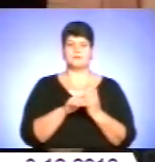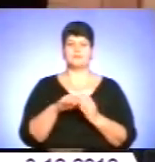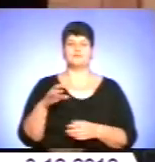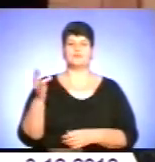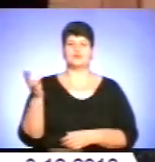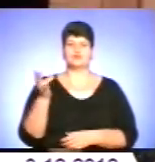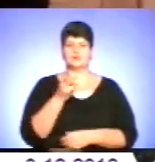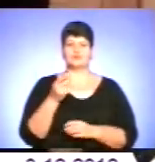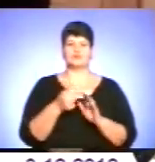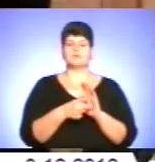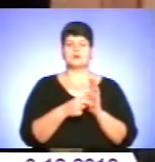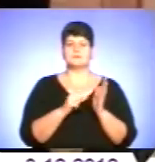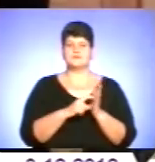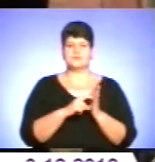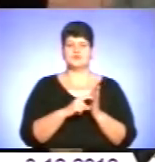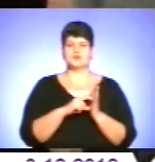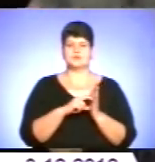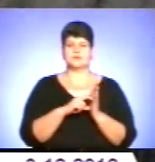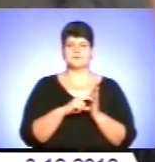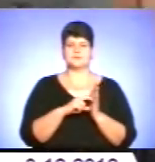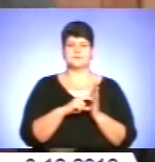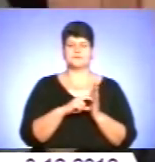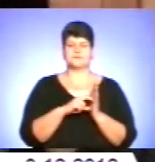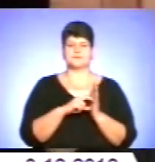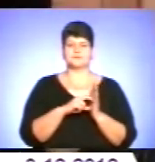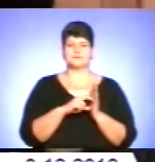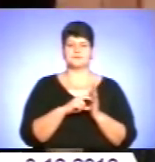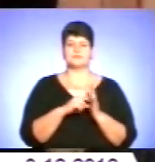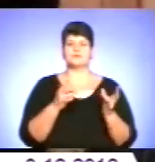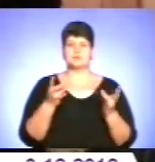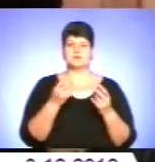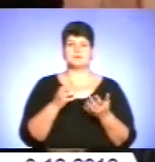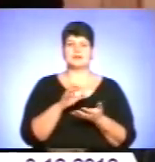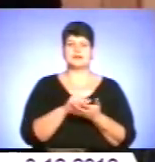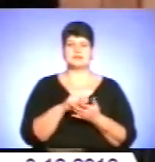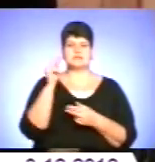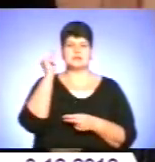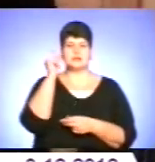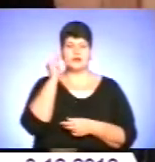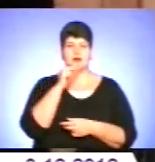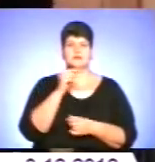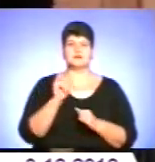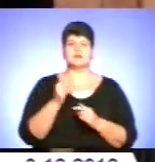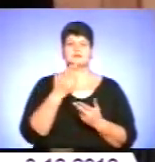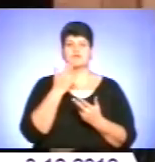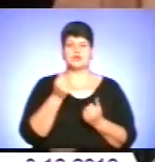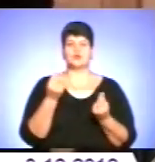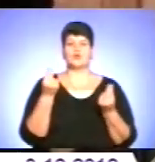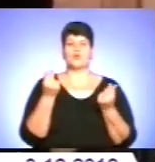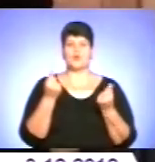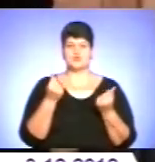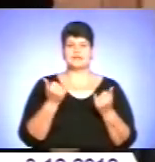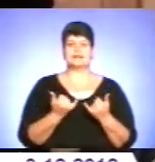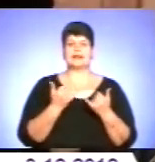приміщення, яке потрібно їм для занять. Ну, і, звичайно, кошти для того,